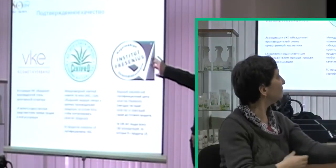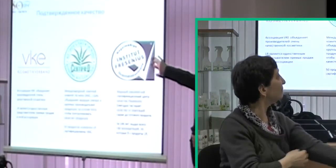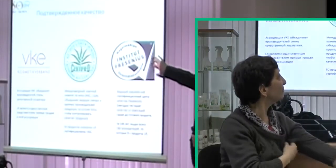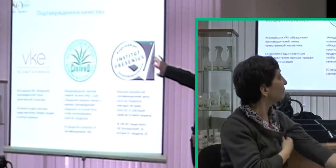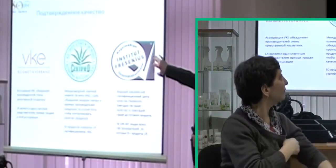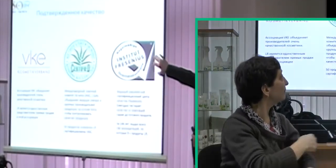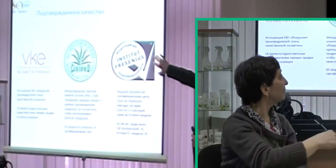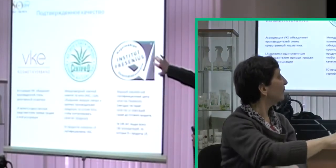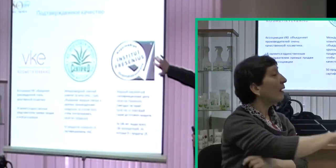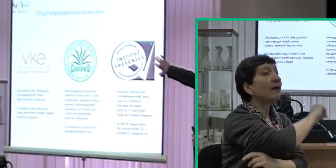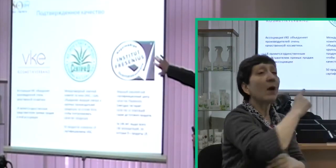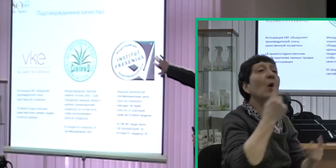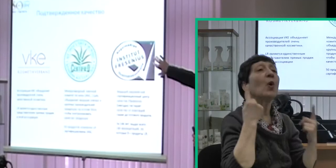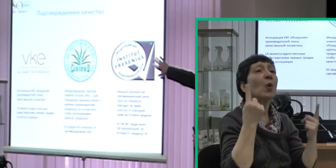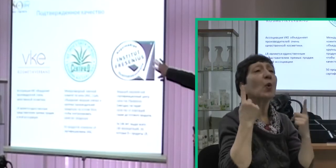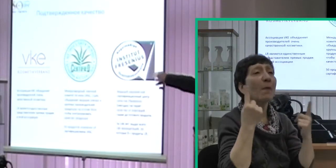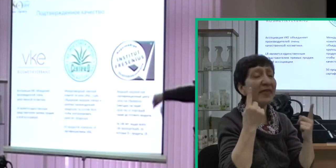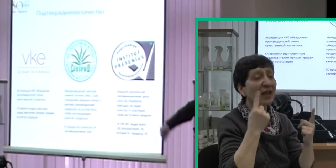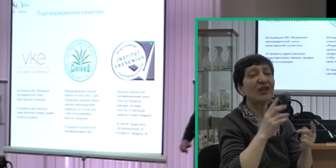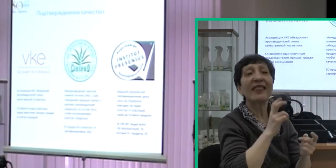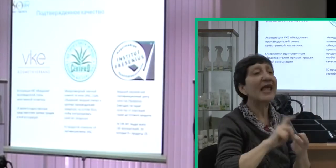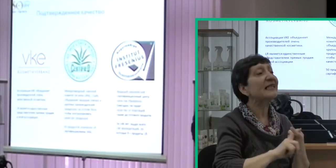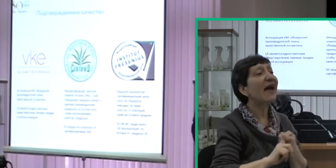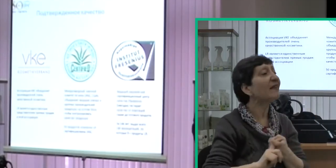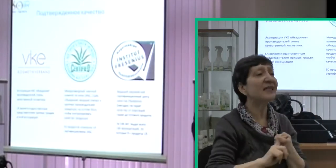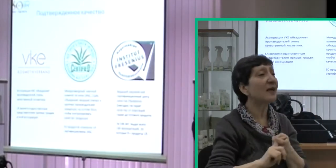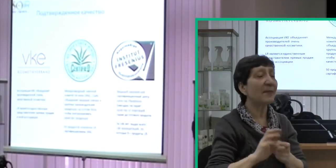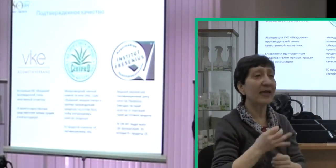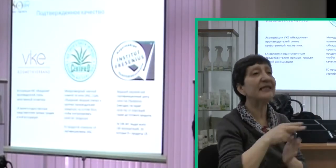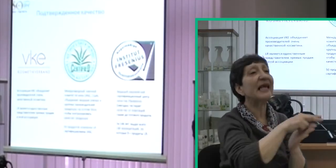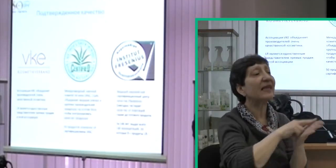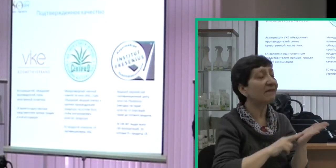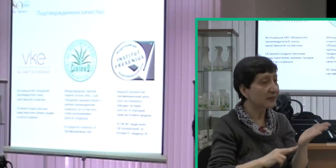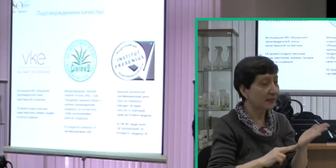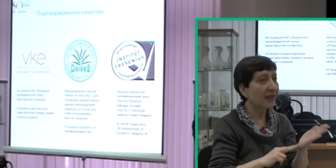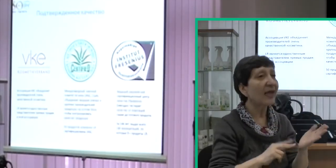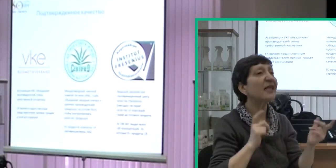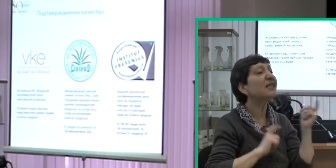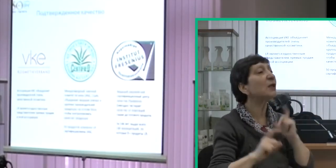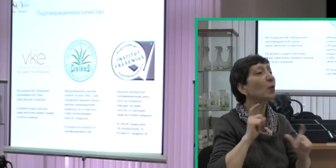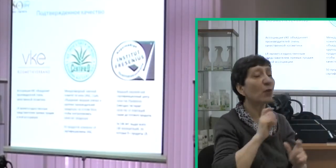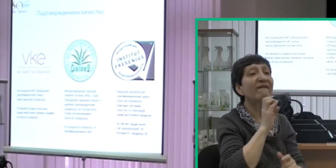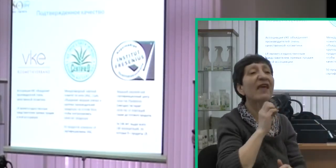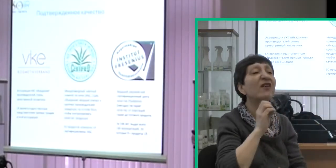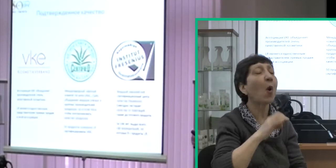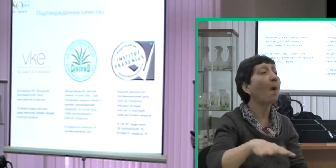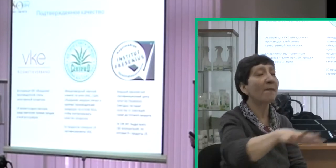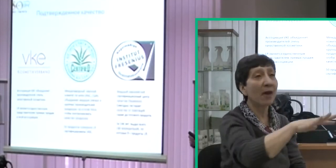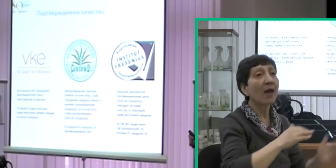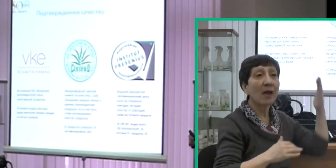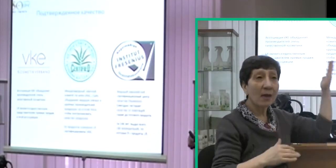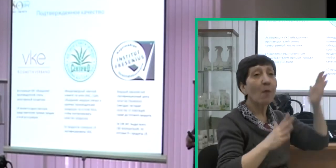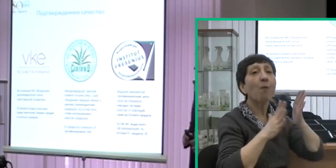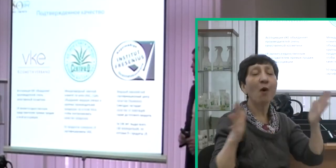«Призэньюс». Это один из крупнейших независимых сертифицирующих институтов в